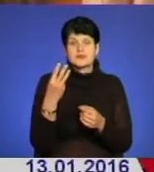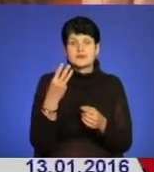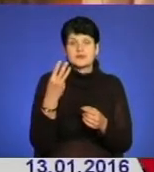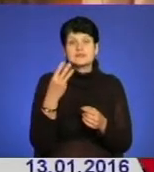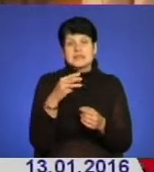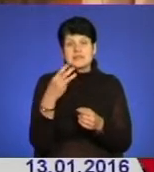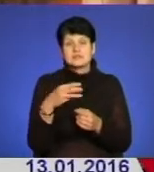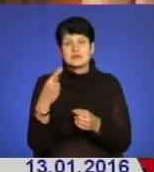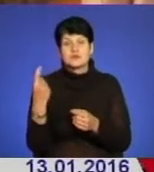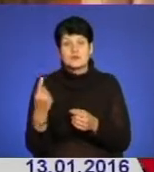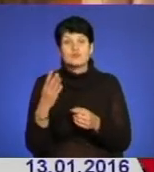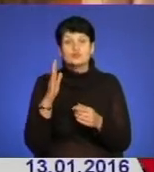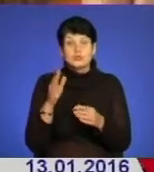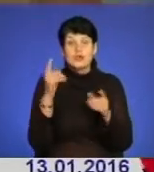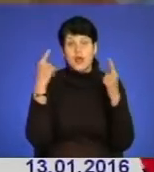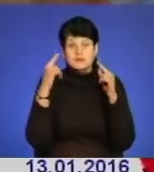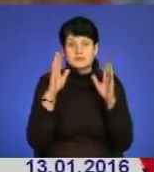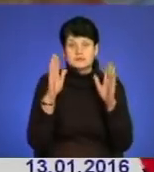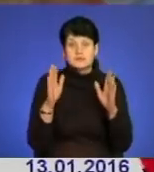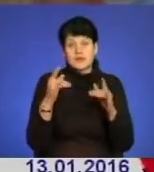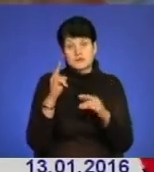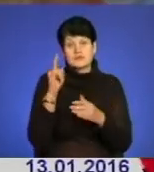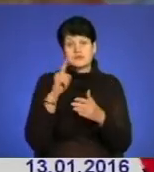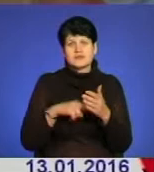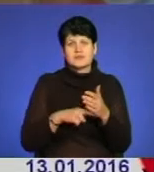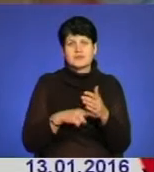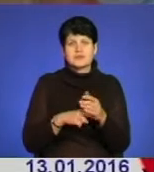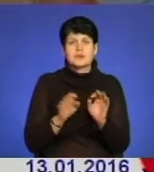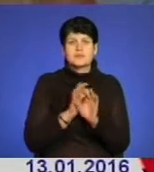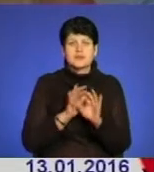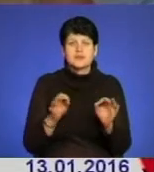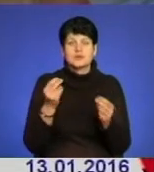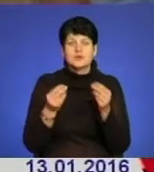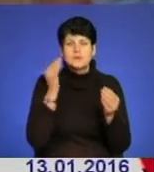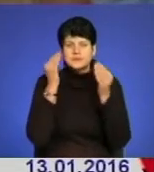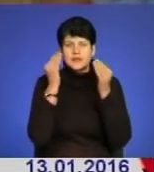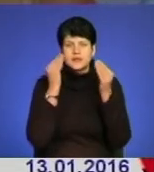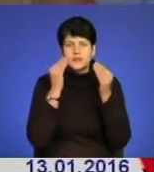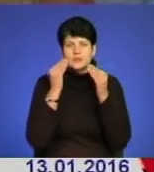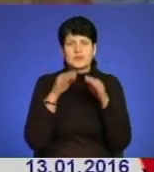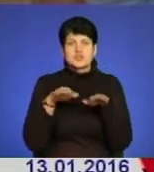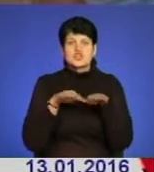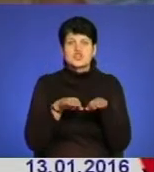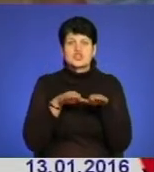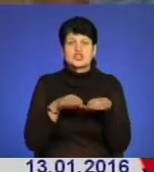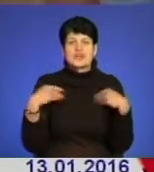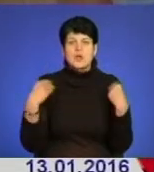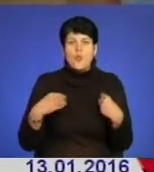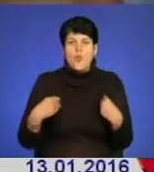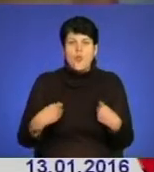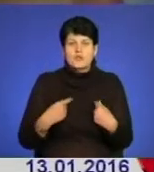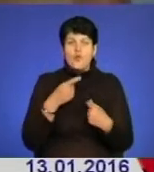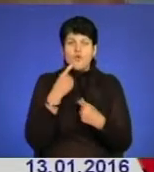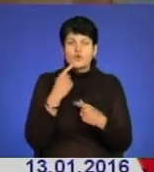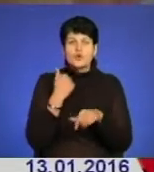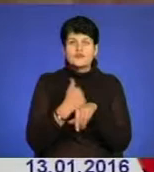казочка. Дитина вірить. Крім того, що бездоганно грає, сам гримується і сам шиє сценічний одяг. Актор каже, головне,